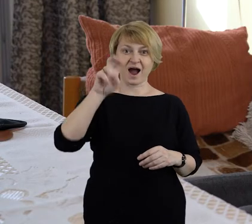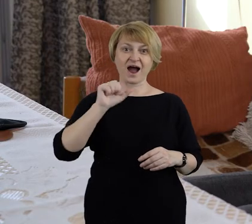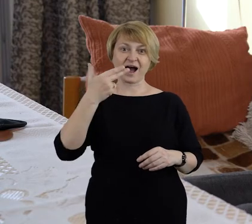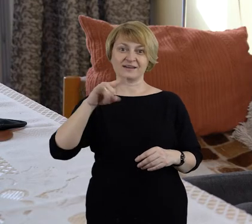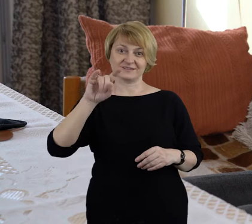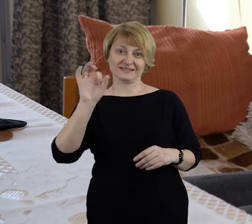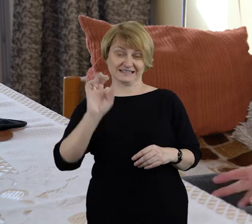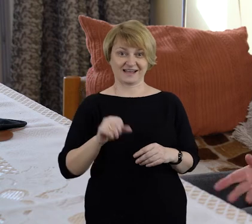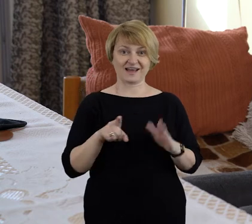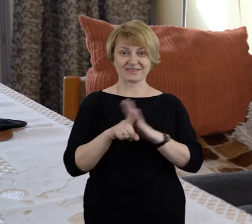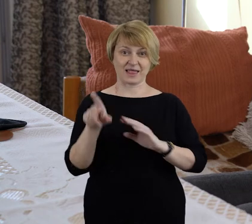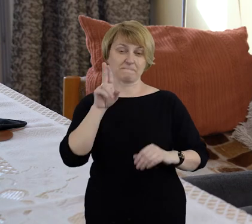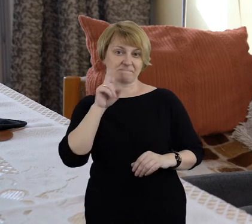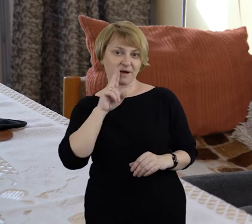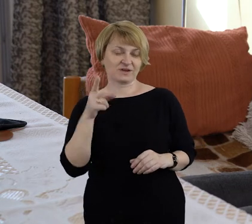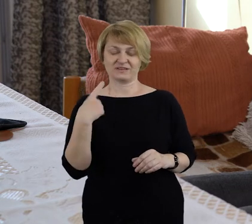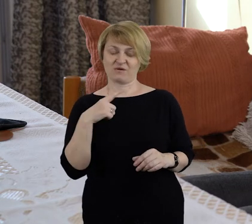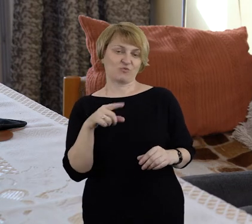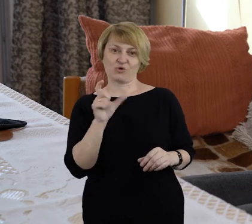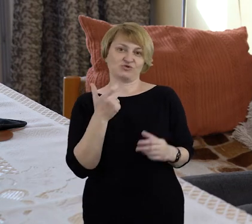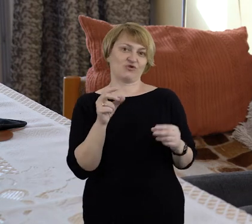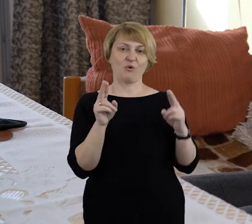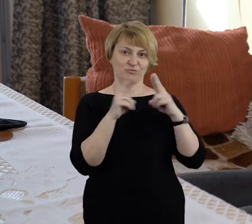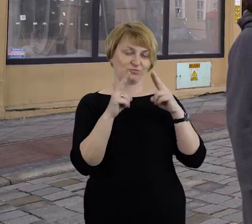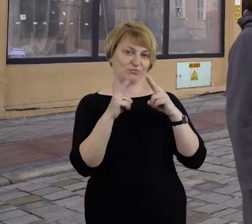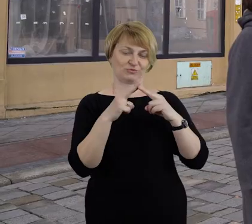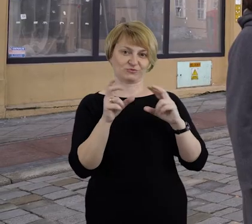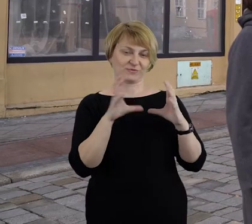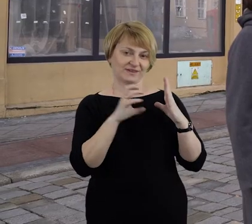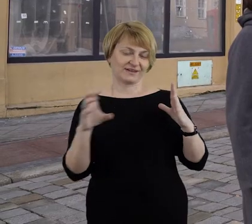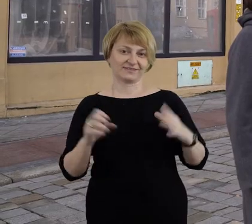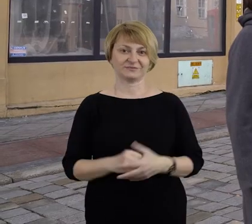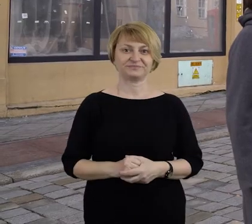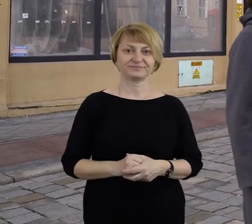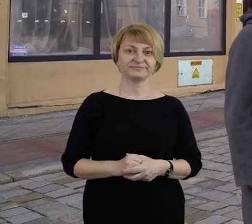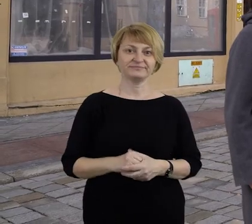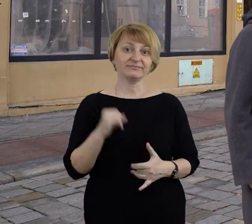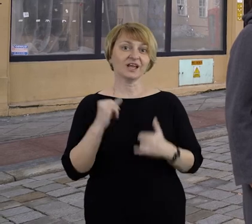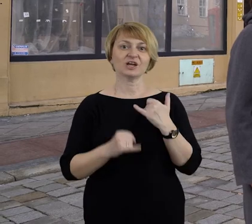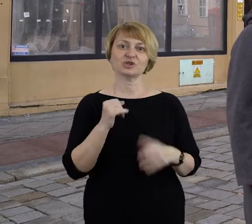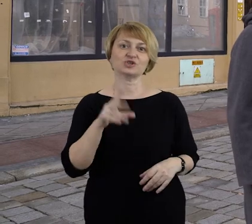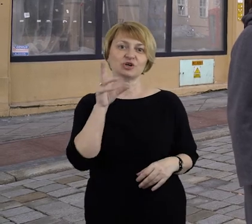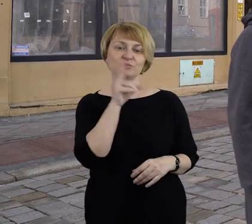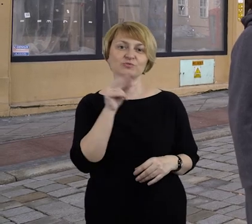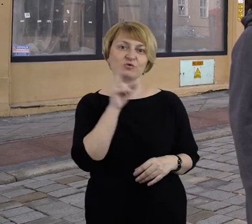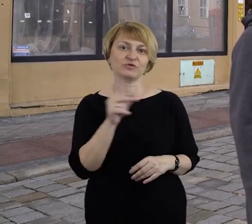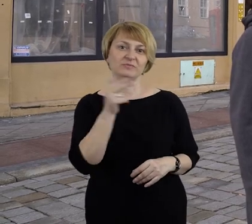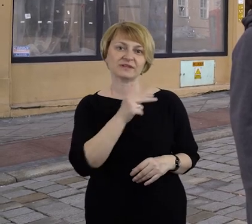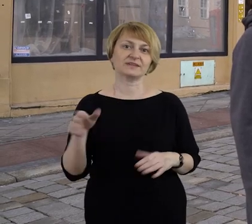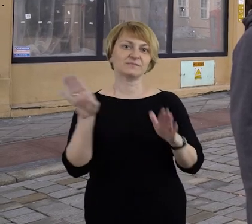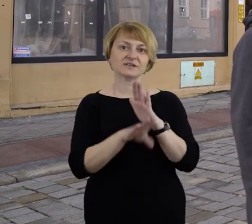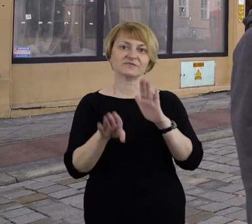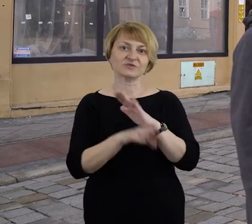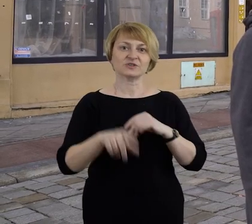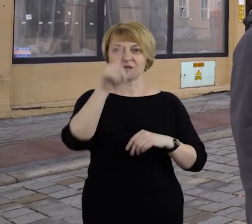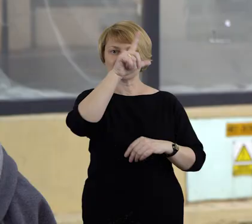Hanysa dla mamy i to nie było o czym gadać. Skoro mówimy też o tych zwykłych rodłakach, ale